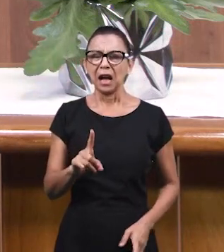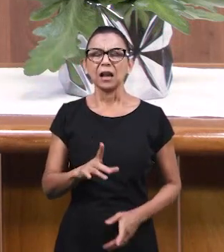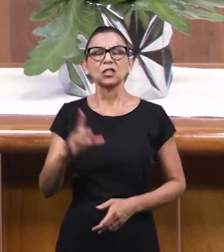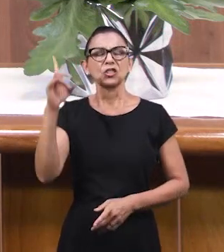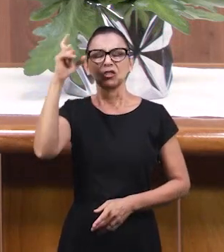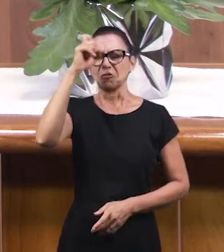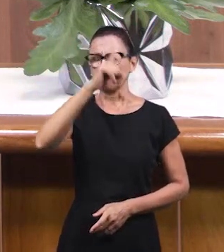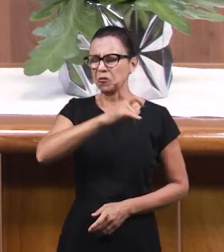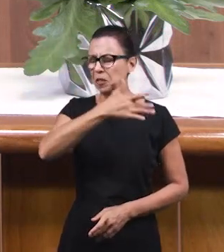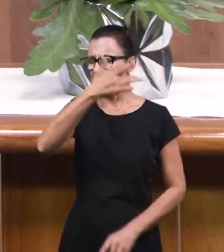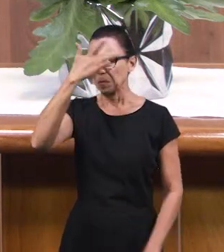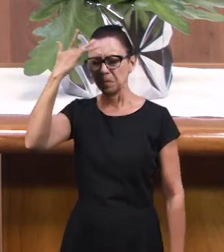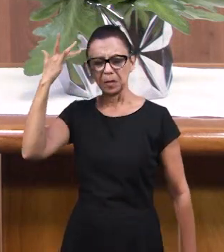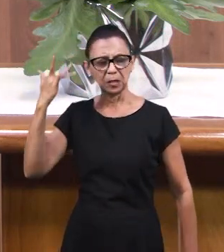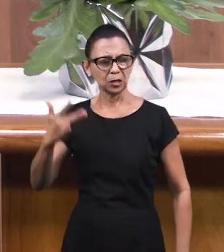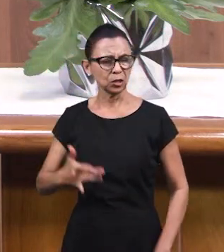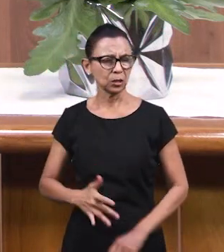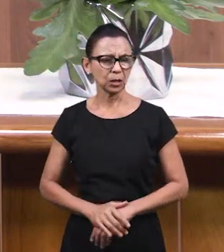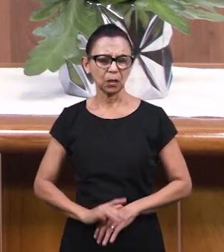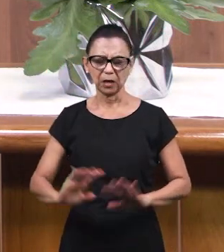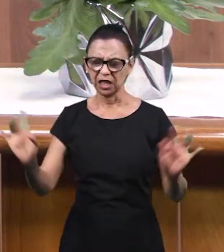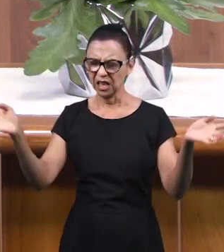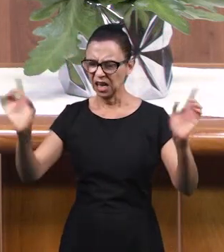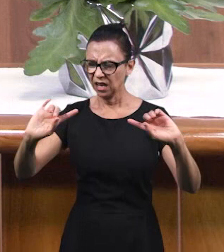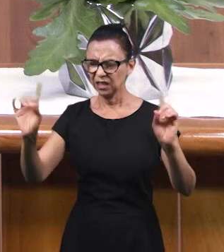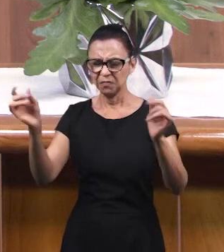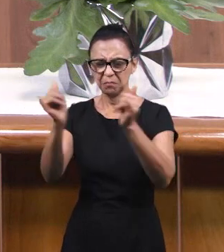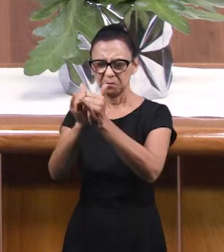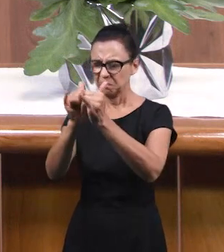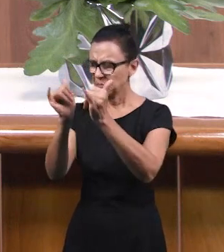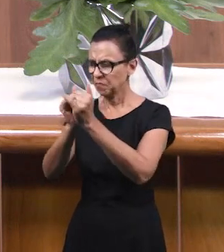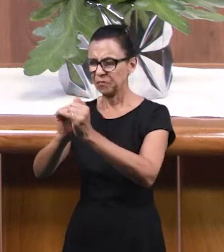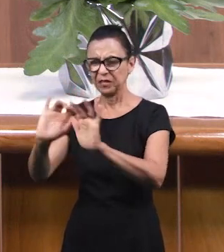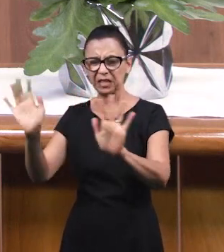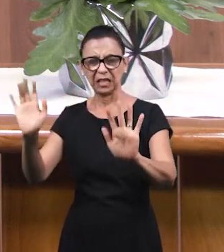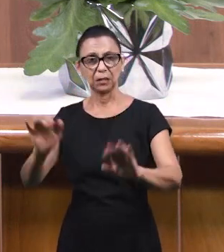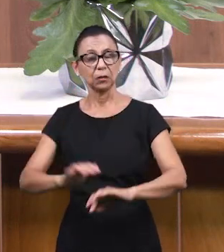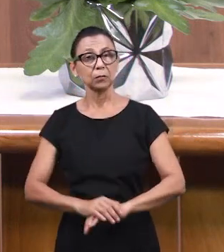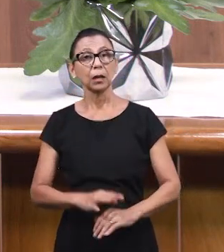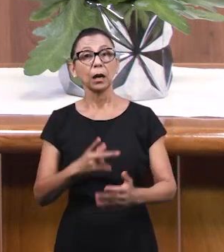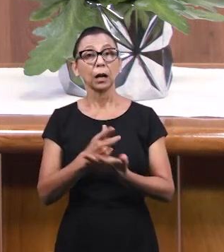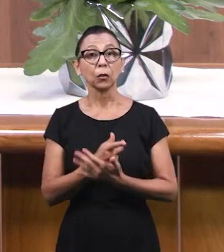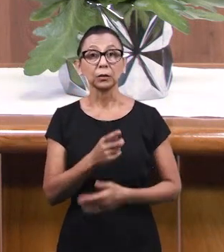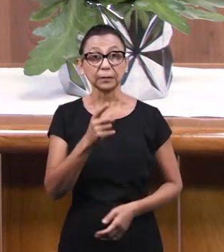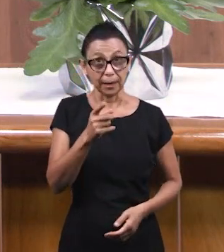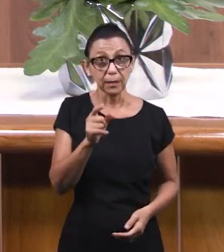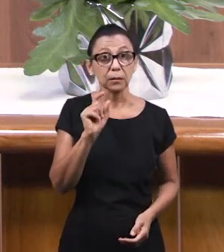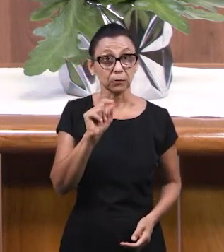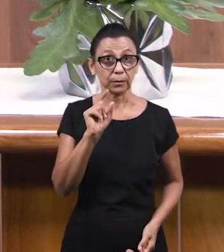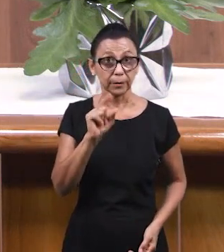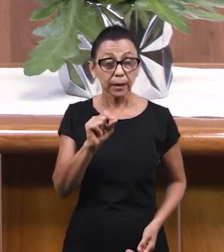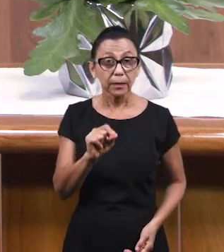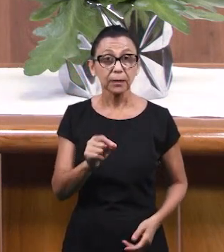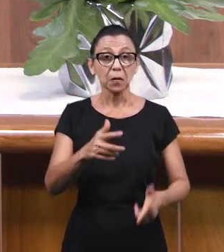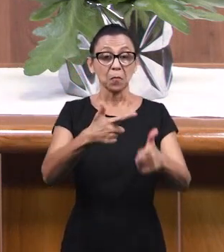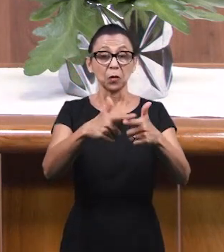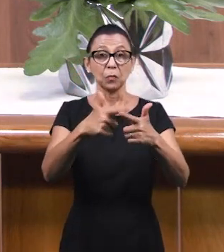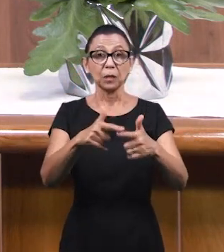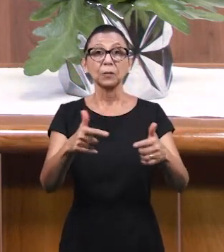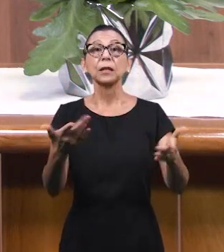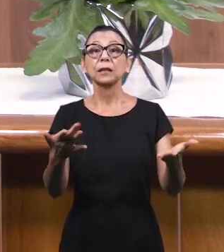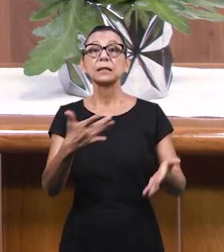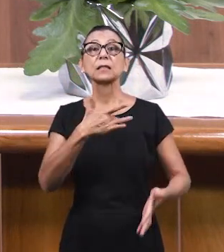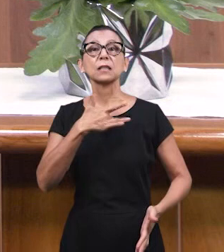двери милости, благости в свою жизнь. У него трудности в жизни, в здоровье появляются.